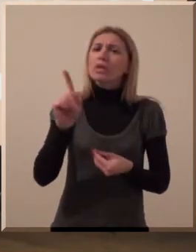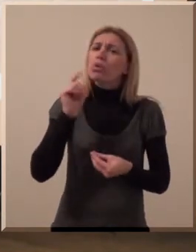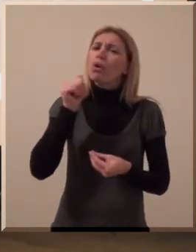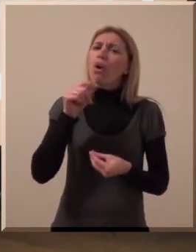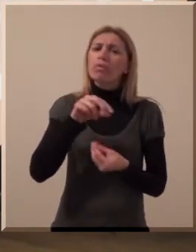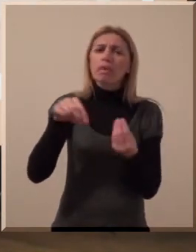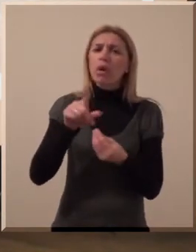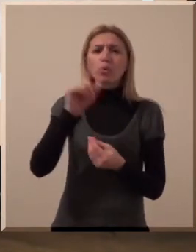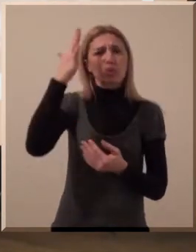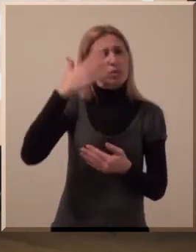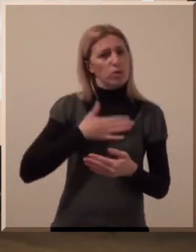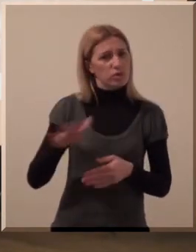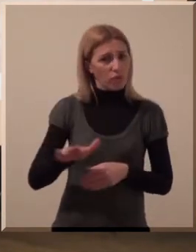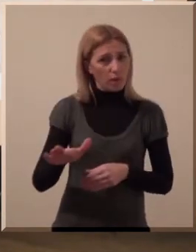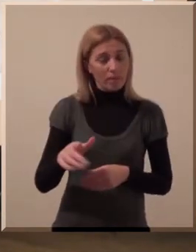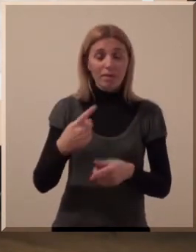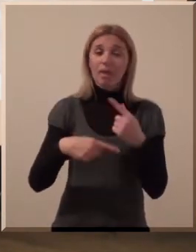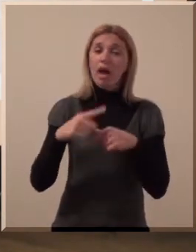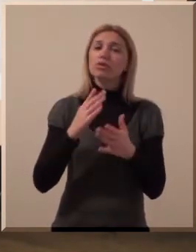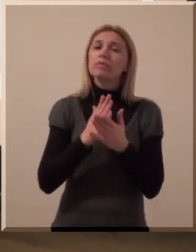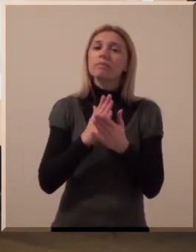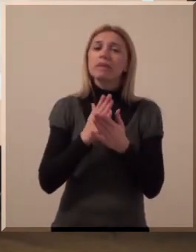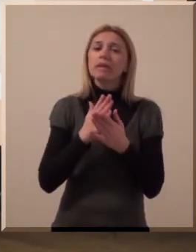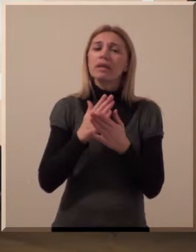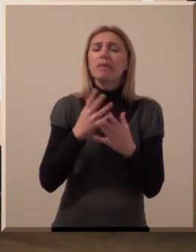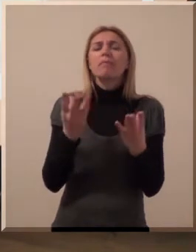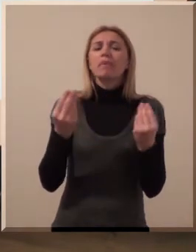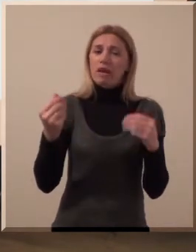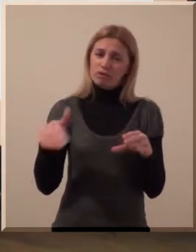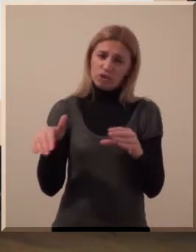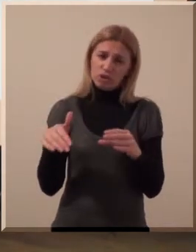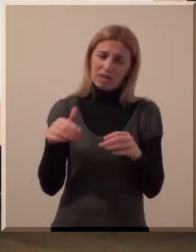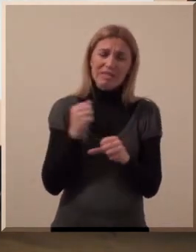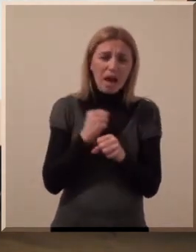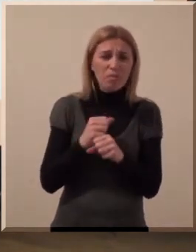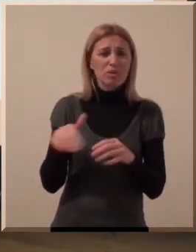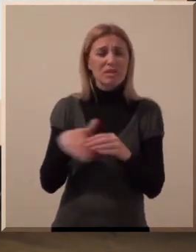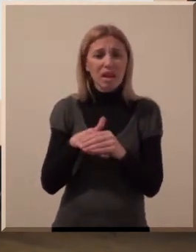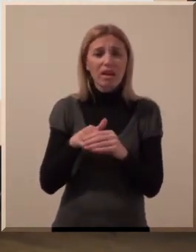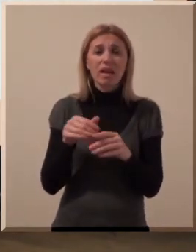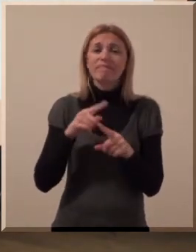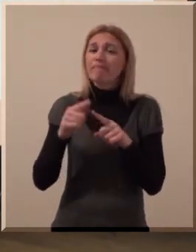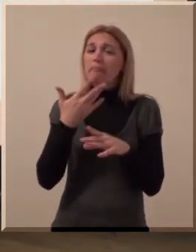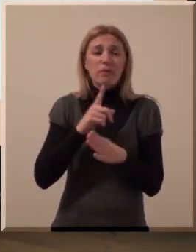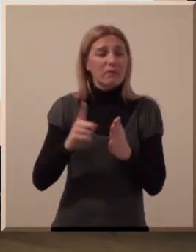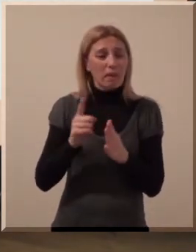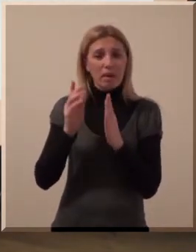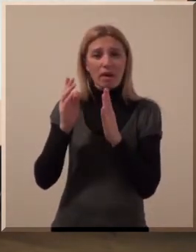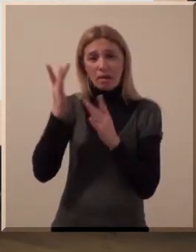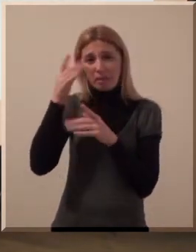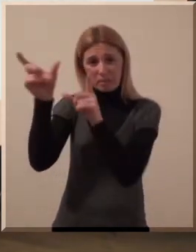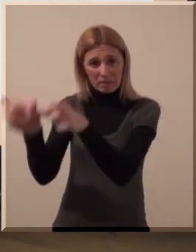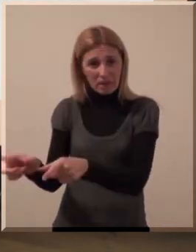funkcionalne porovece. Znači to nisu roditelji koji nisu brinuli o svom detetu, ali su bili previše zaposleni da bi se brinuli